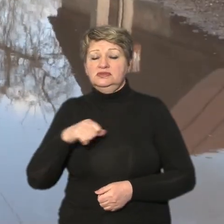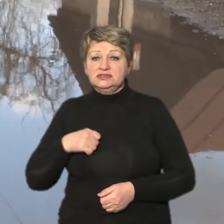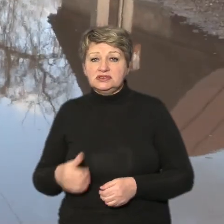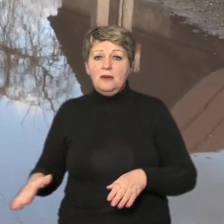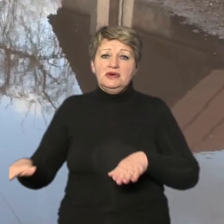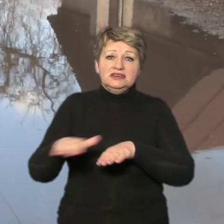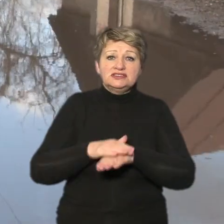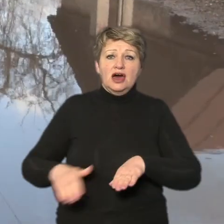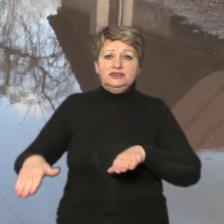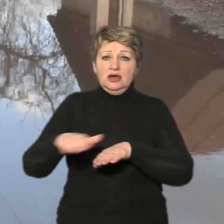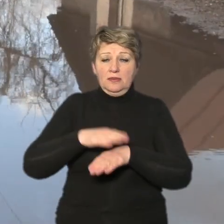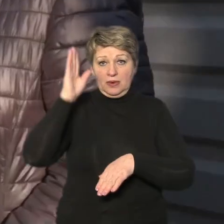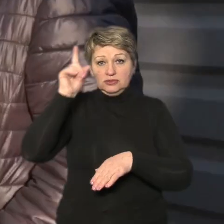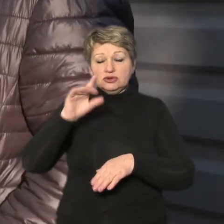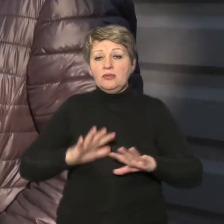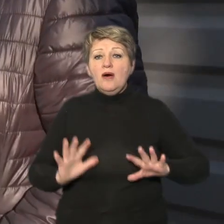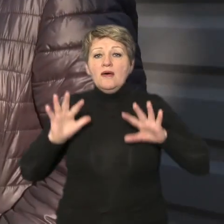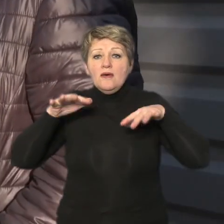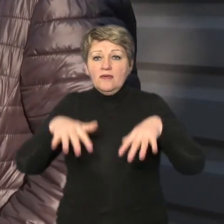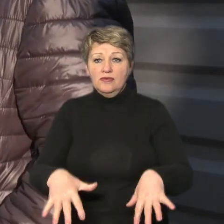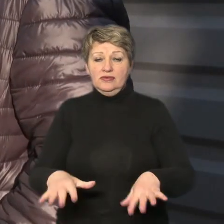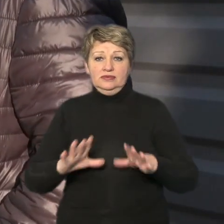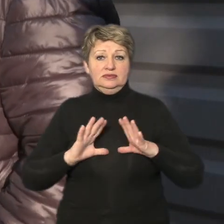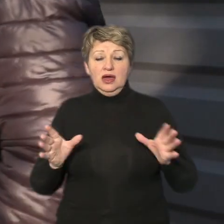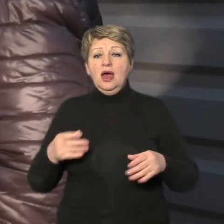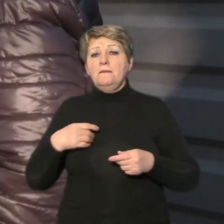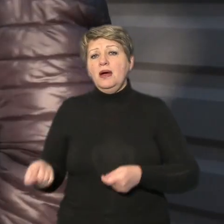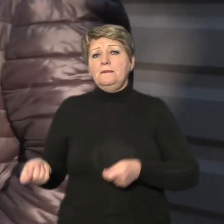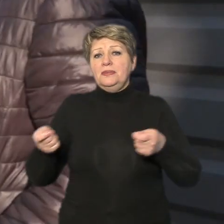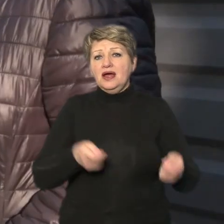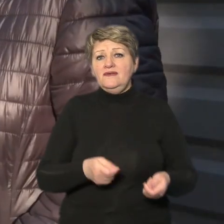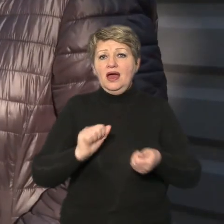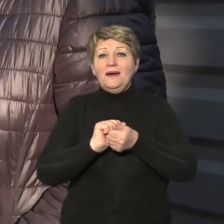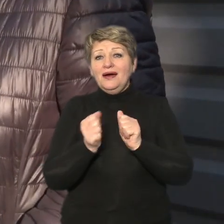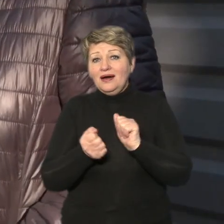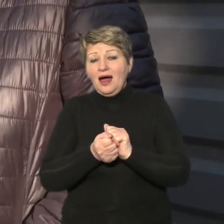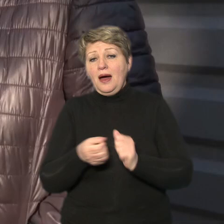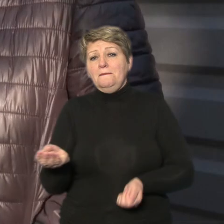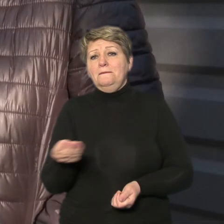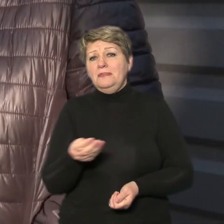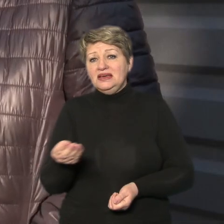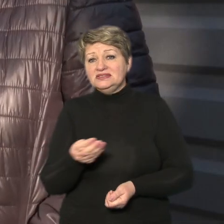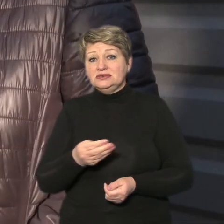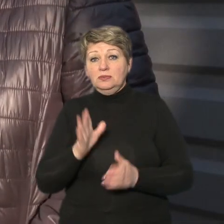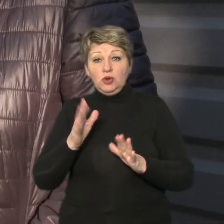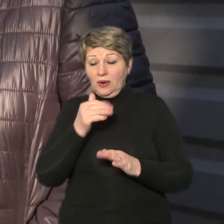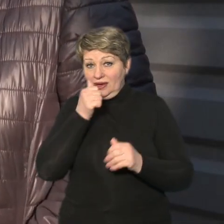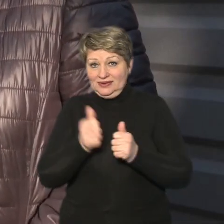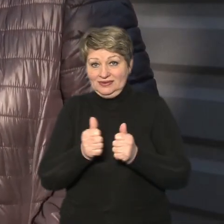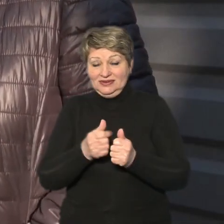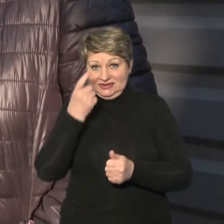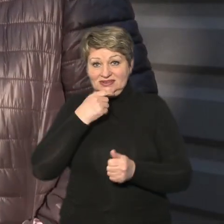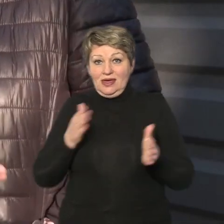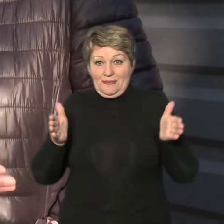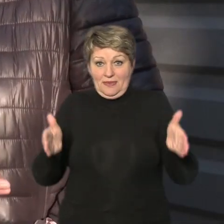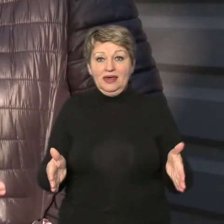аби вода не затікала у подвір'я завезли крошечку завезли пісок ну біля себе є сісно далі ми нічого ж не робимо тому